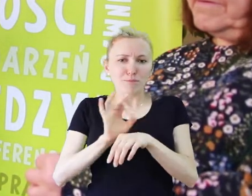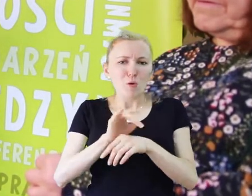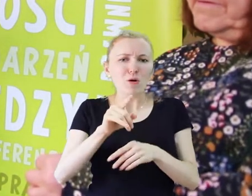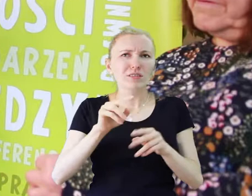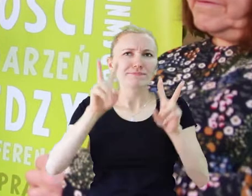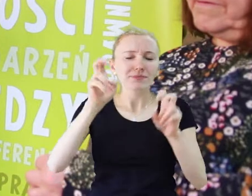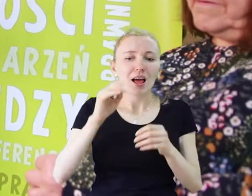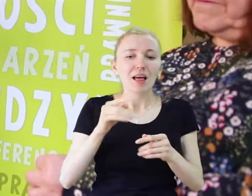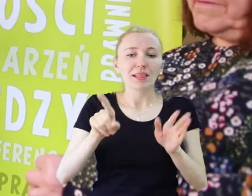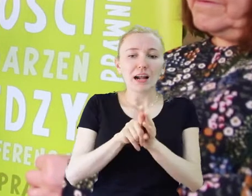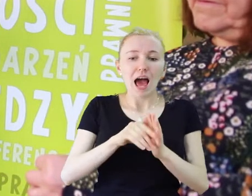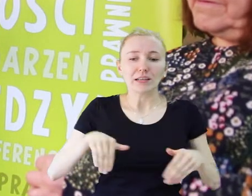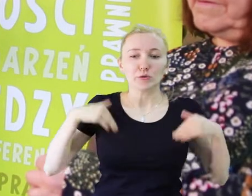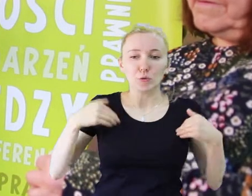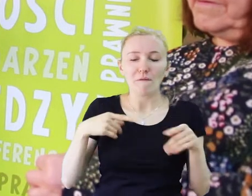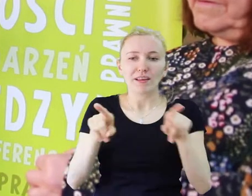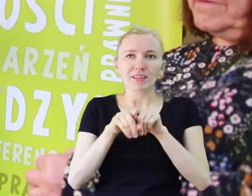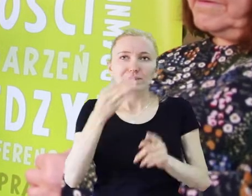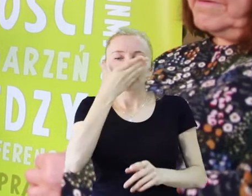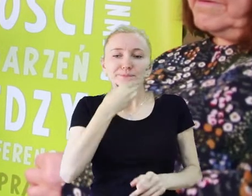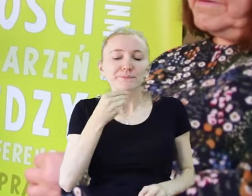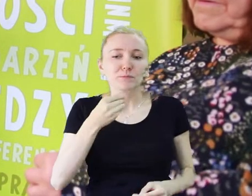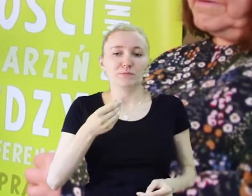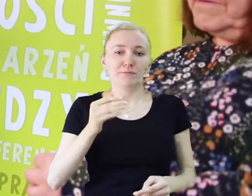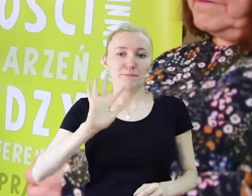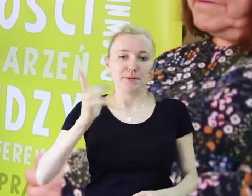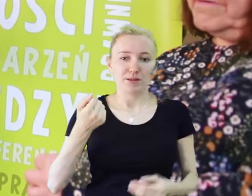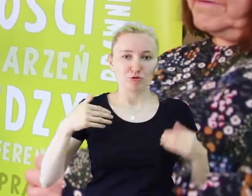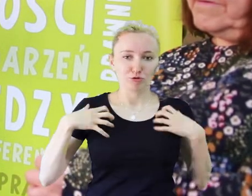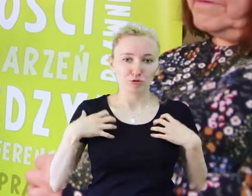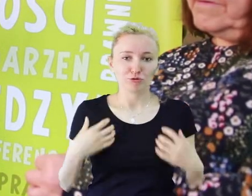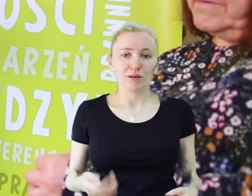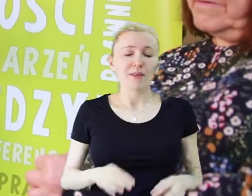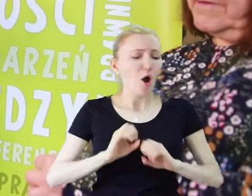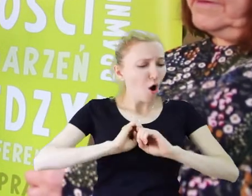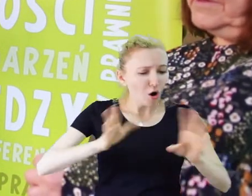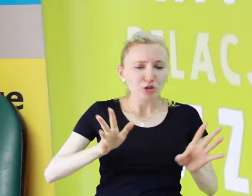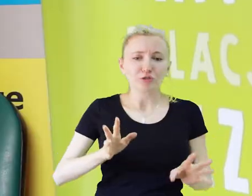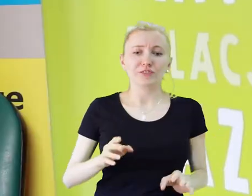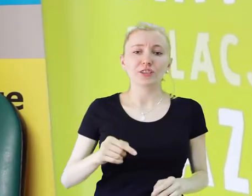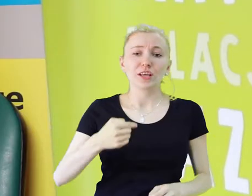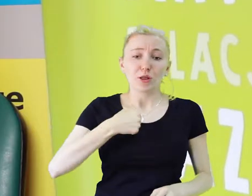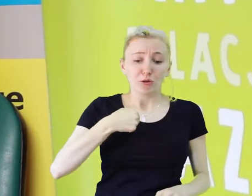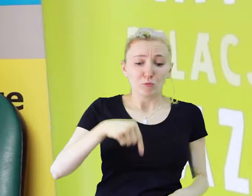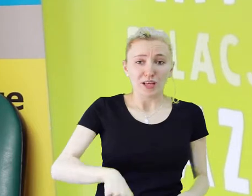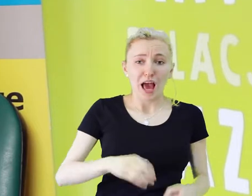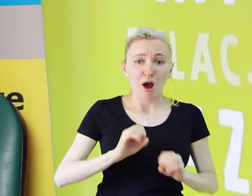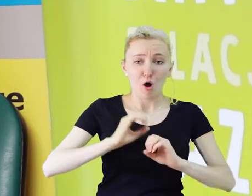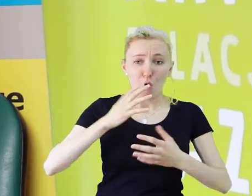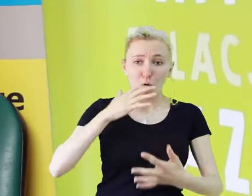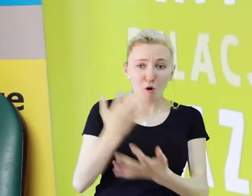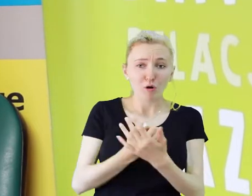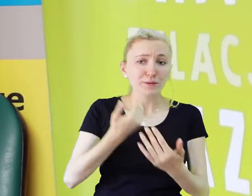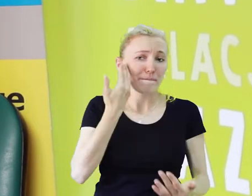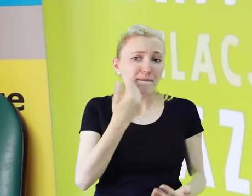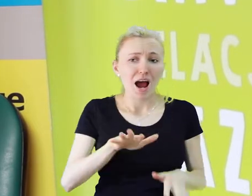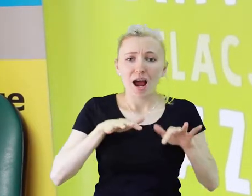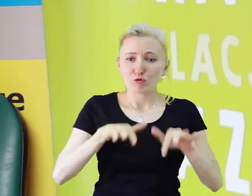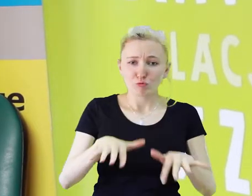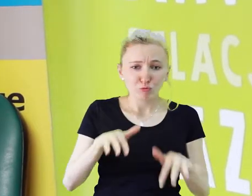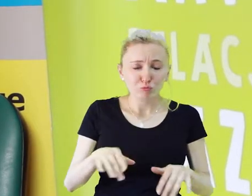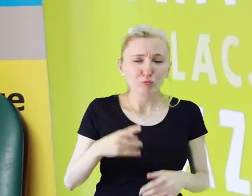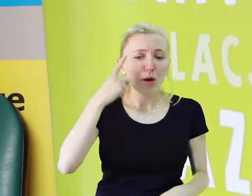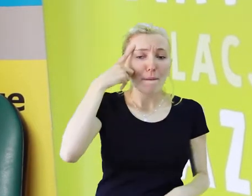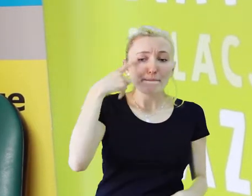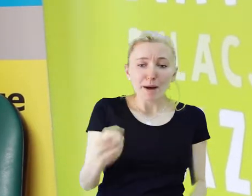kilkudziesięciu laty i ten projekt dla zdrowia i urody życia. Oczywiście, ja tu bardzo wiele skorzystałam,